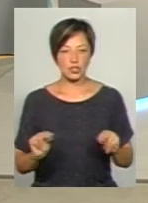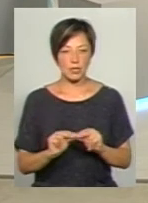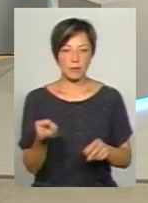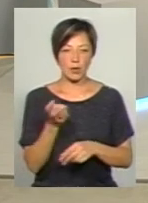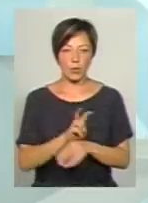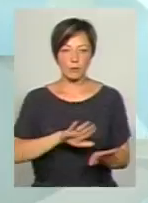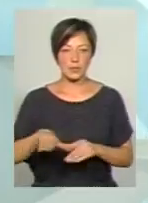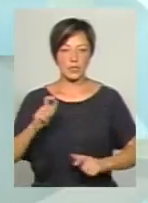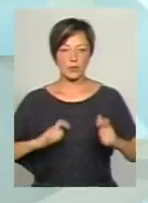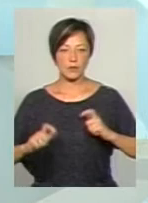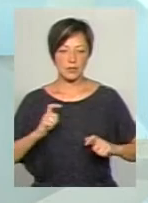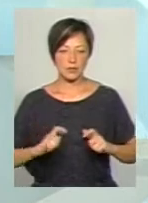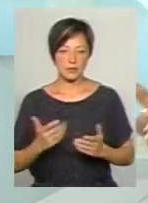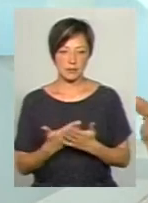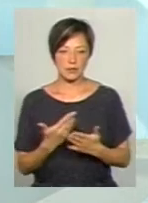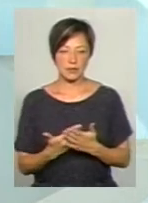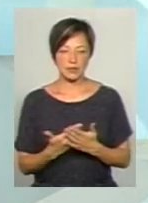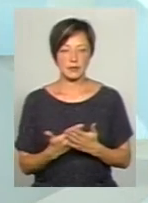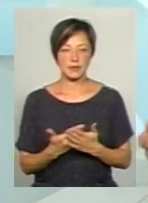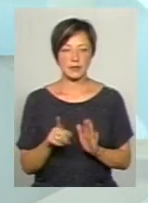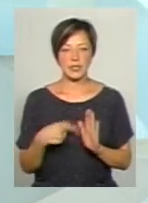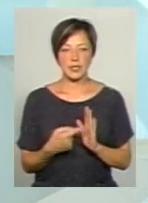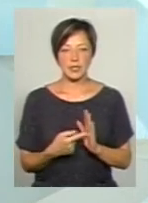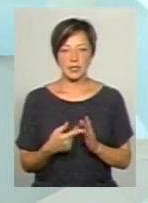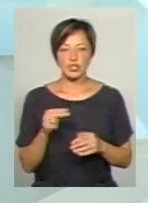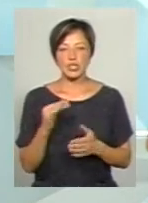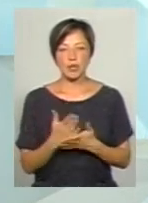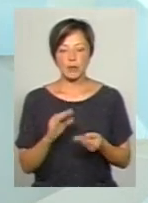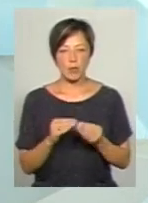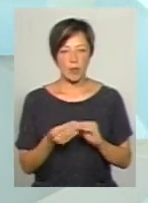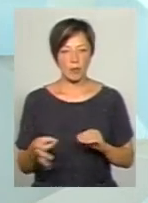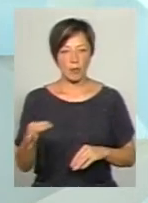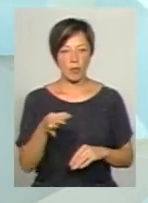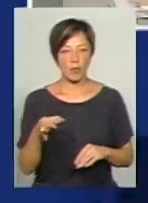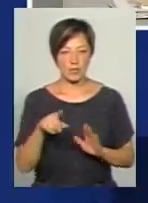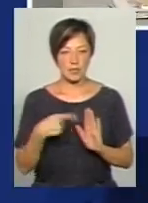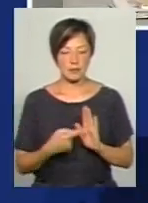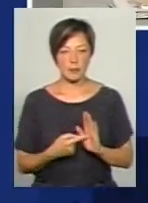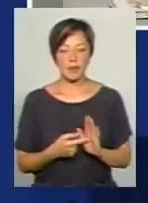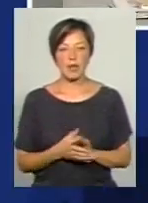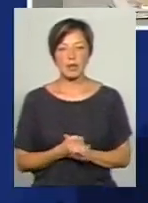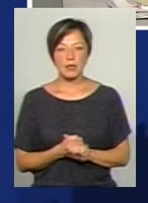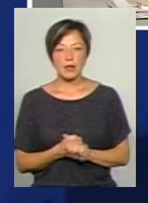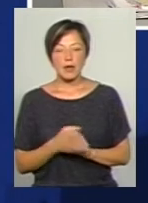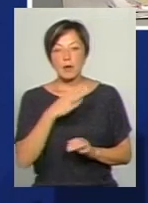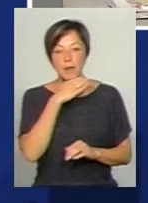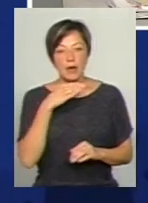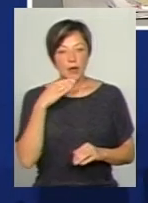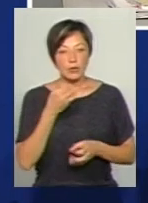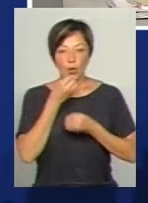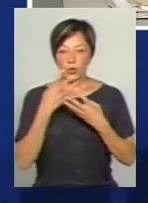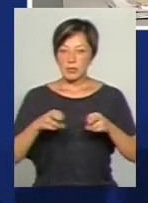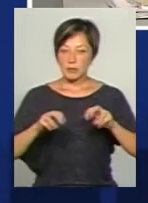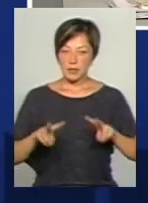приходить після педакадемії, наприклад, і чи є проблеми по області? Багато хороших